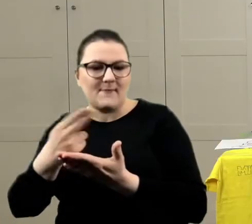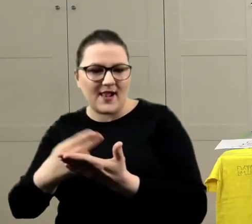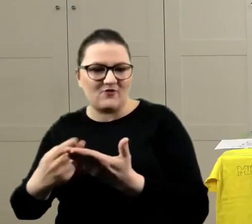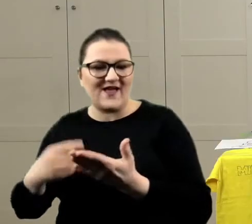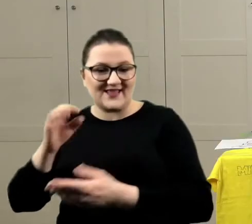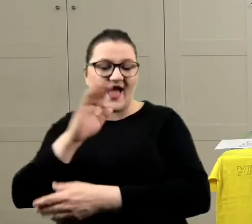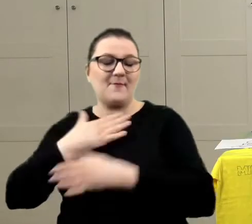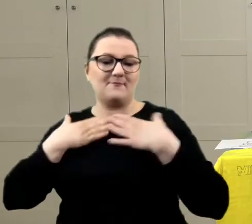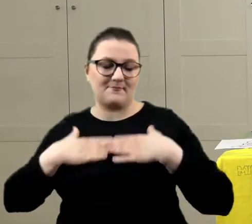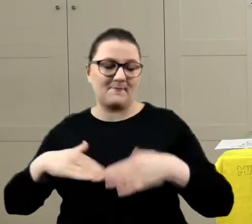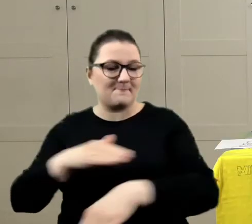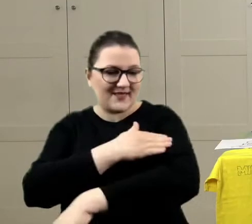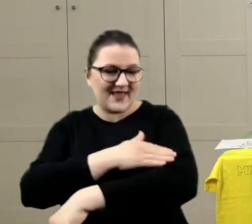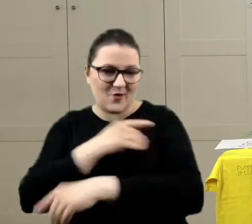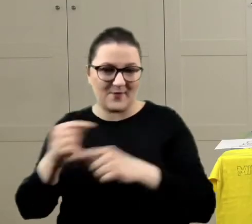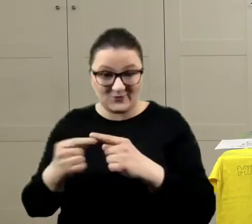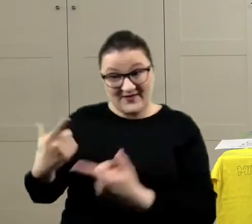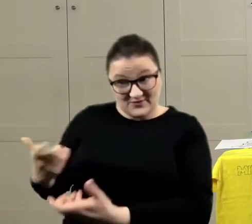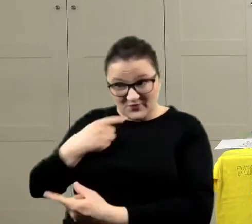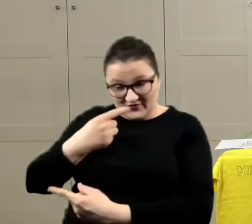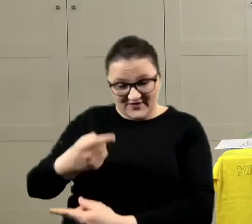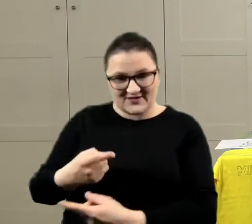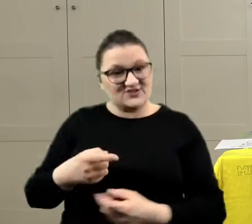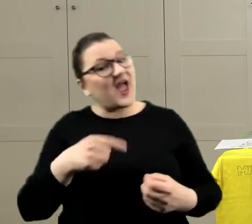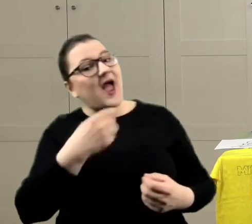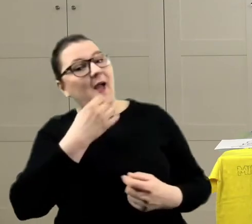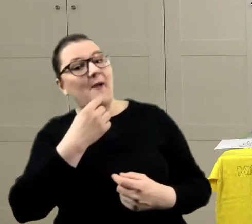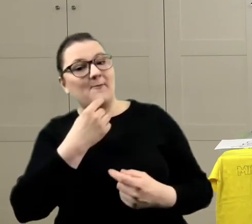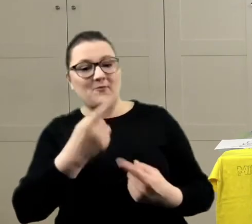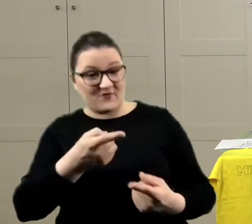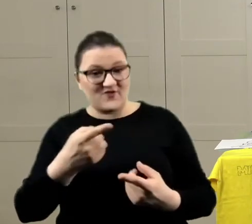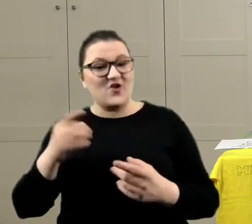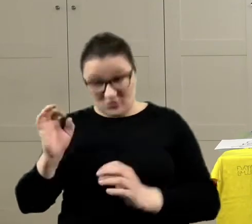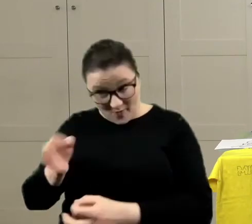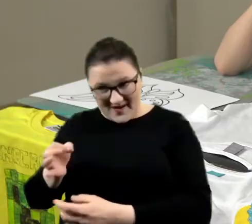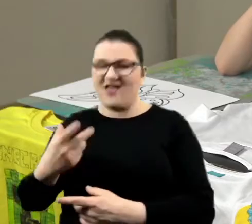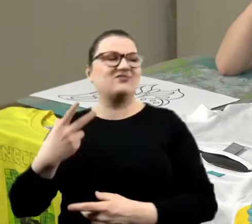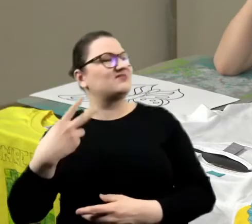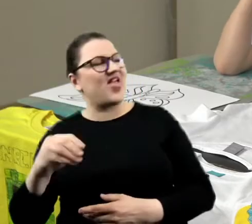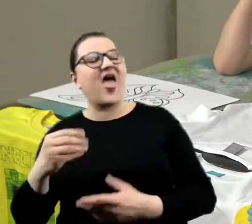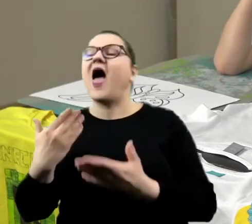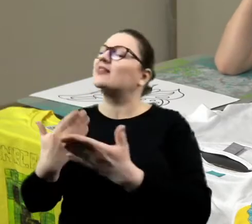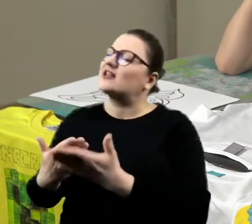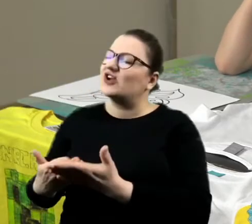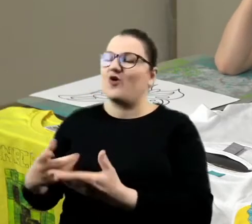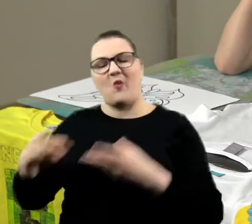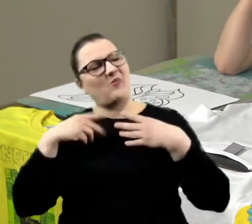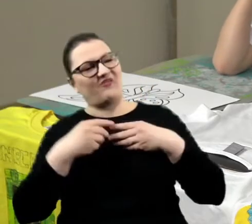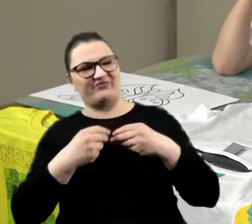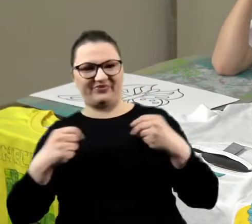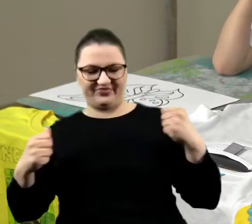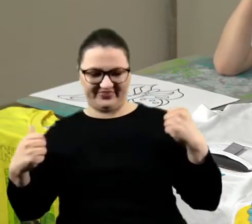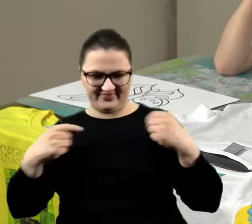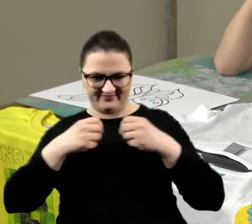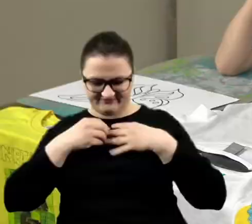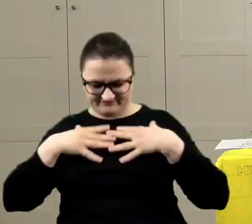No to, Hela, powiedz o tych pastelach. Czy one są dobre, czy nie? Nie. A dlaczego? Bo się zmywają. No właśnie,